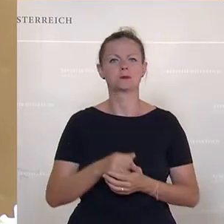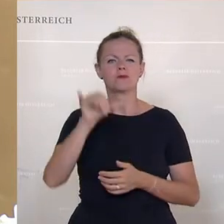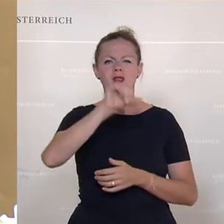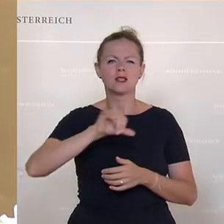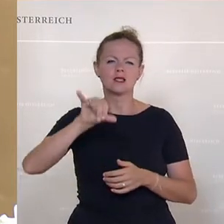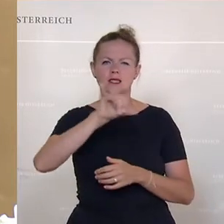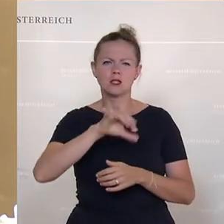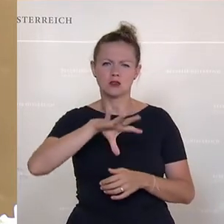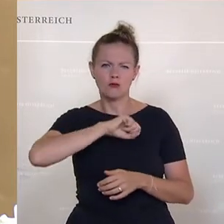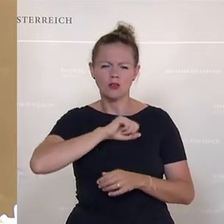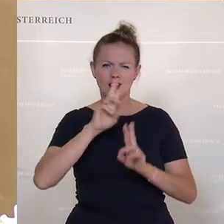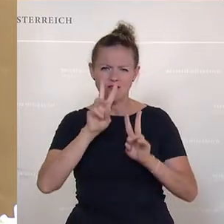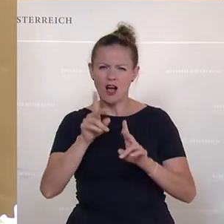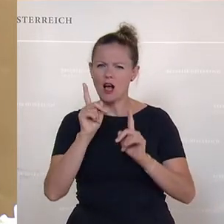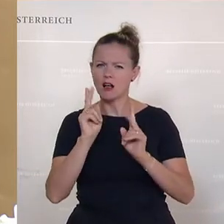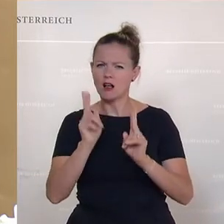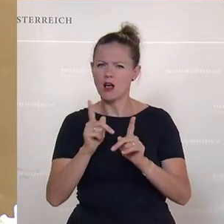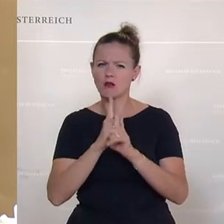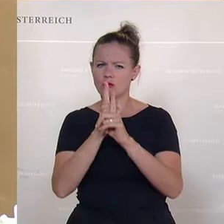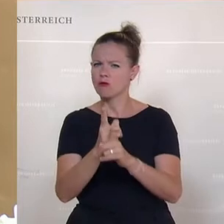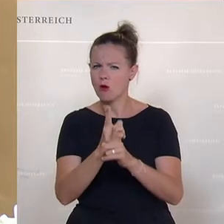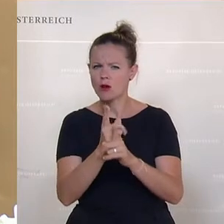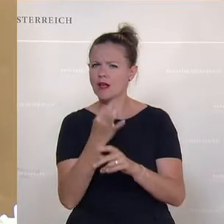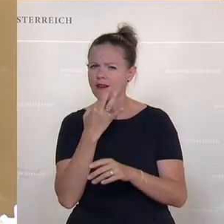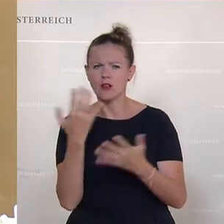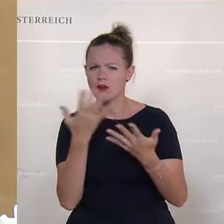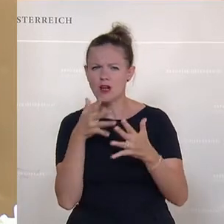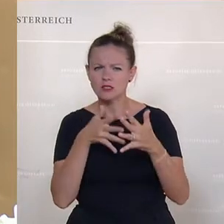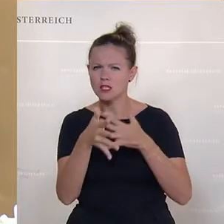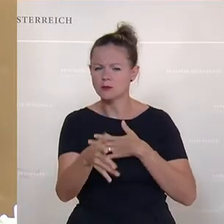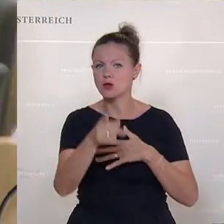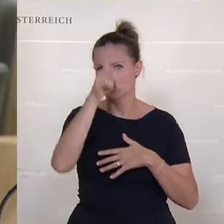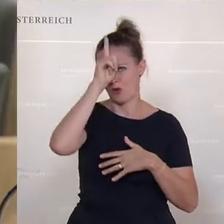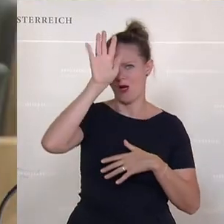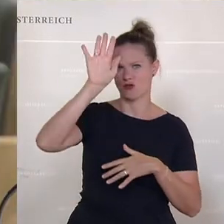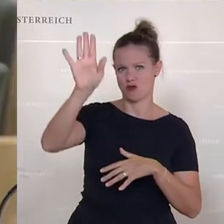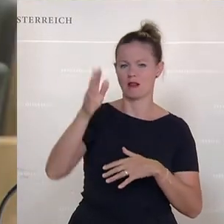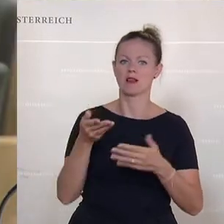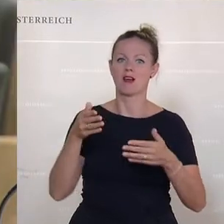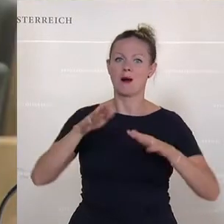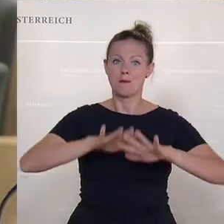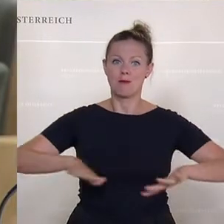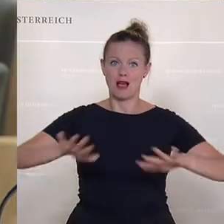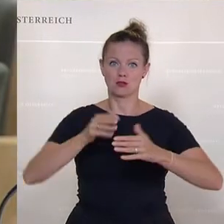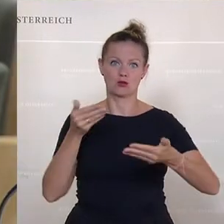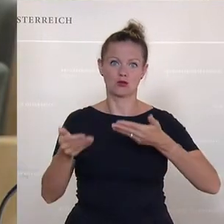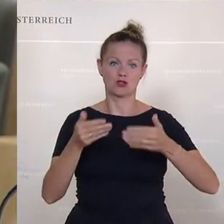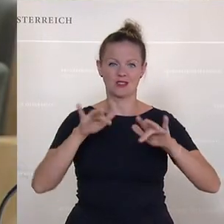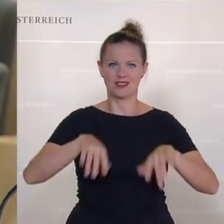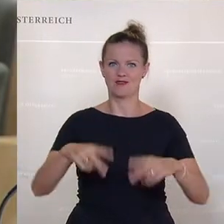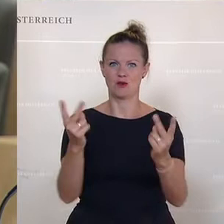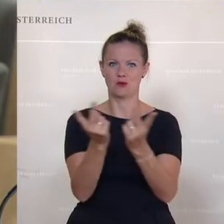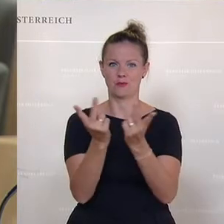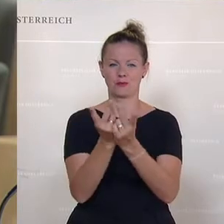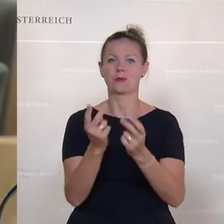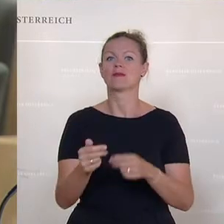nachvollziehbar ist, sind derzeit die Deutschen. Die haben einige Basispunkte Unterschied. Dort gibt es den Vergleich, weil die emittieren die